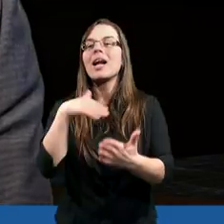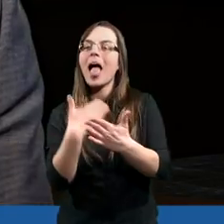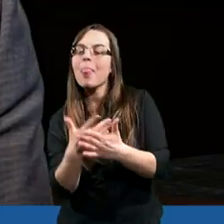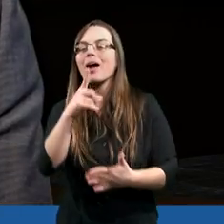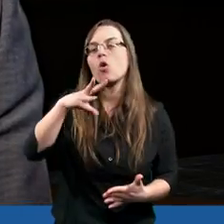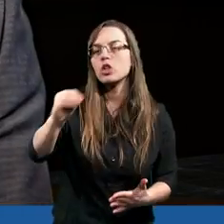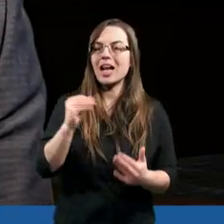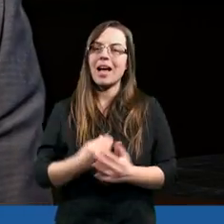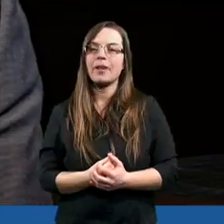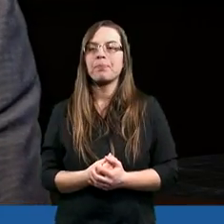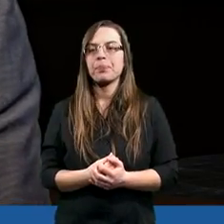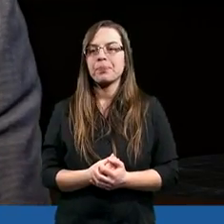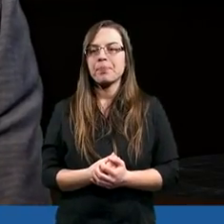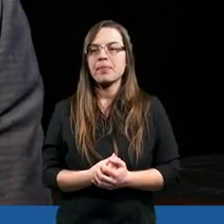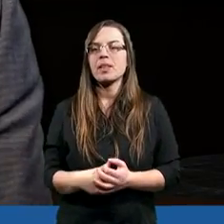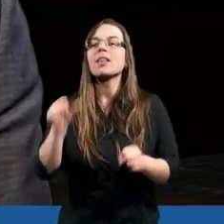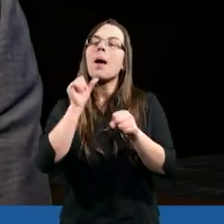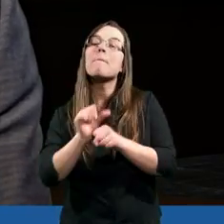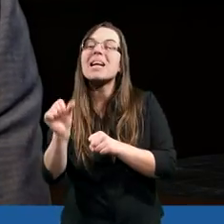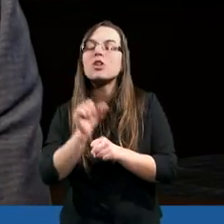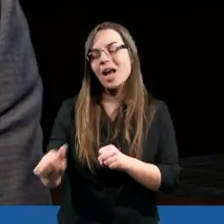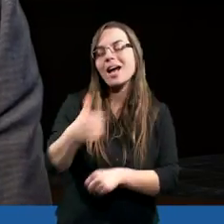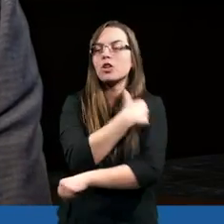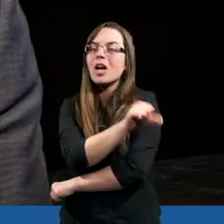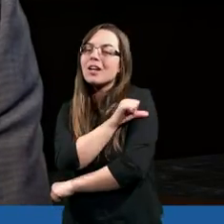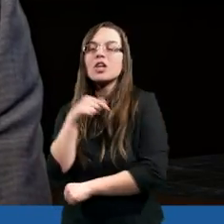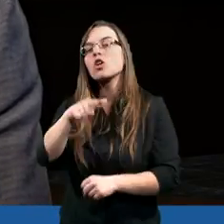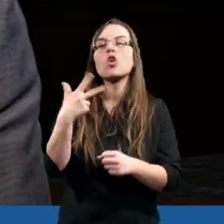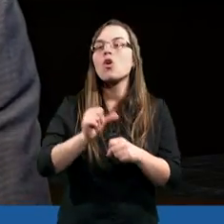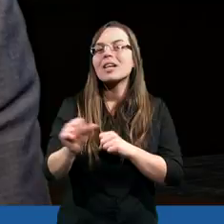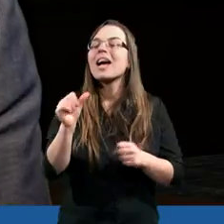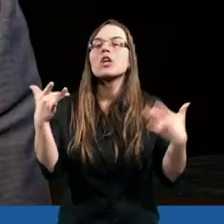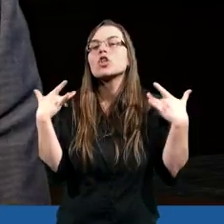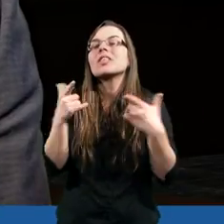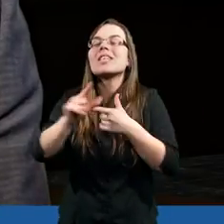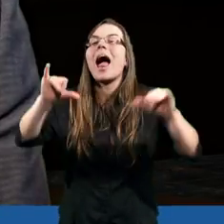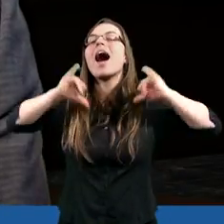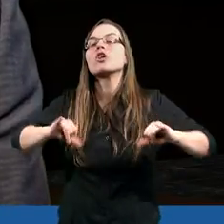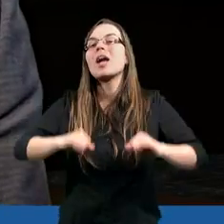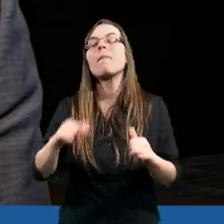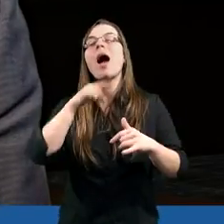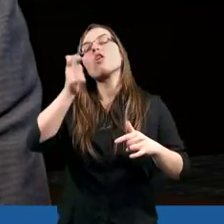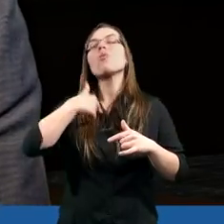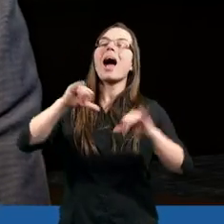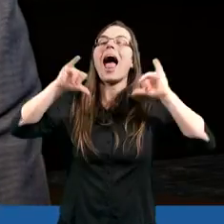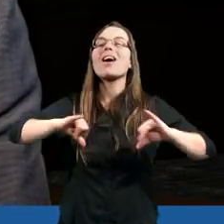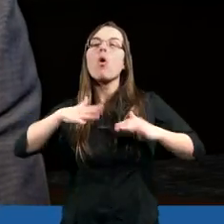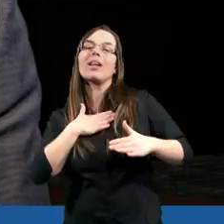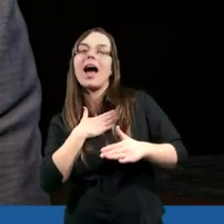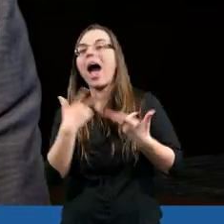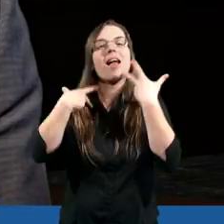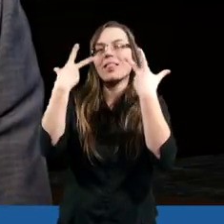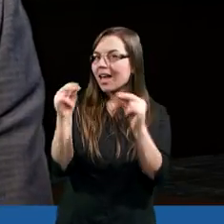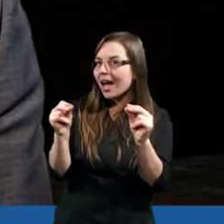Dlatego, że bycie chrześcijaninem to nie jest życie dla siebie, to nie jest nic egoistycznego, lecz